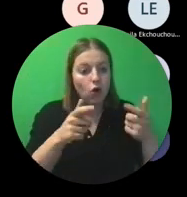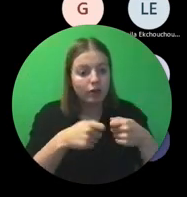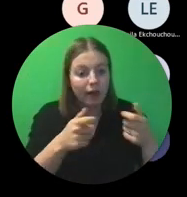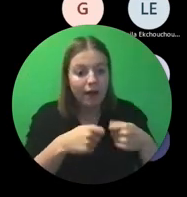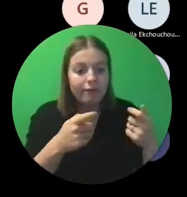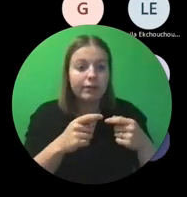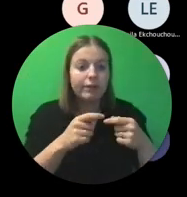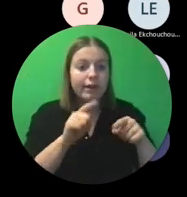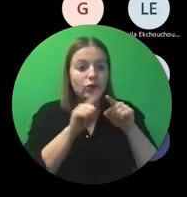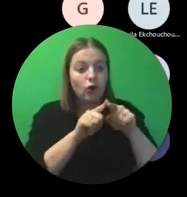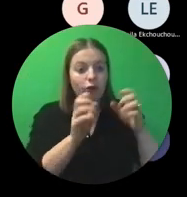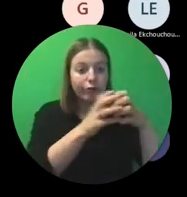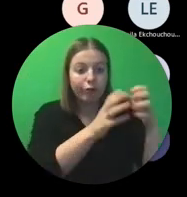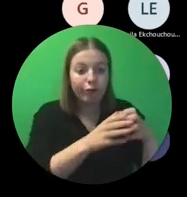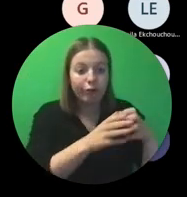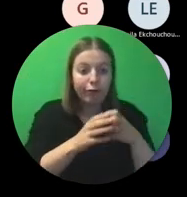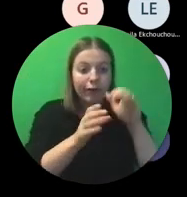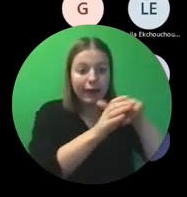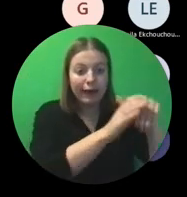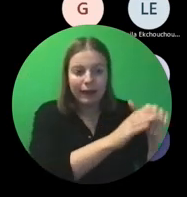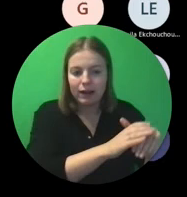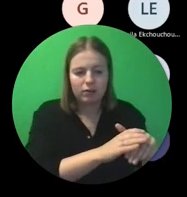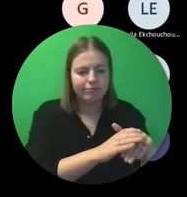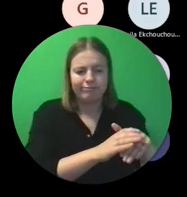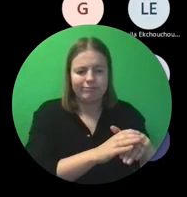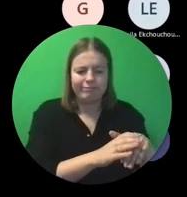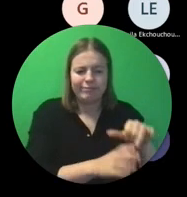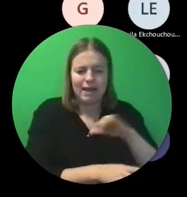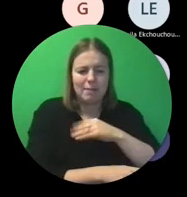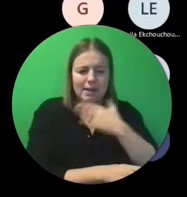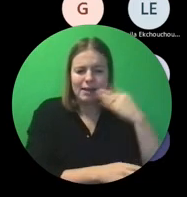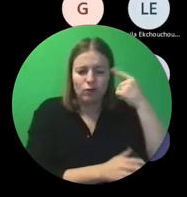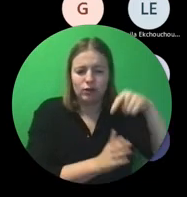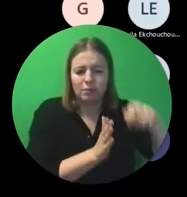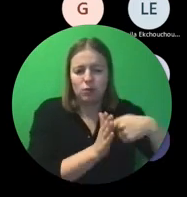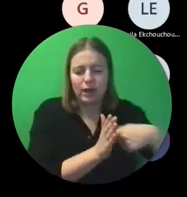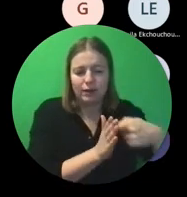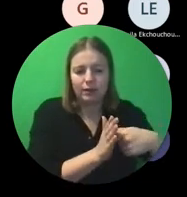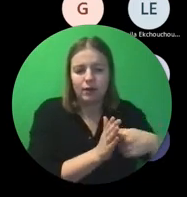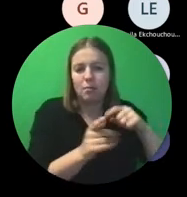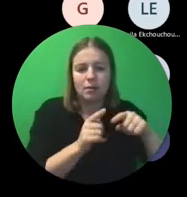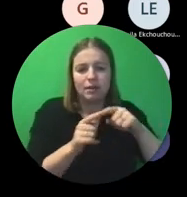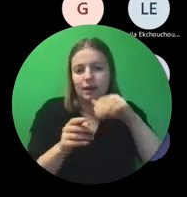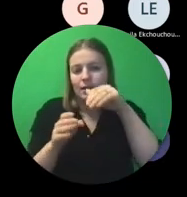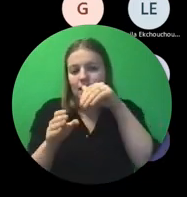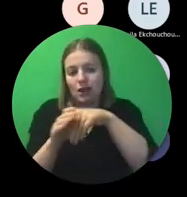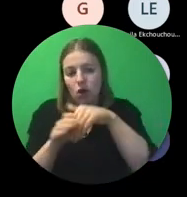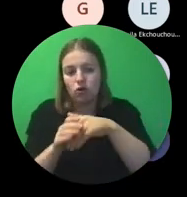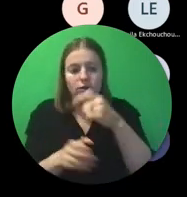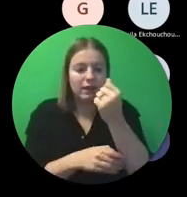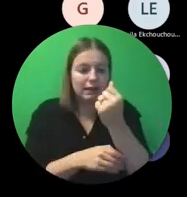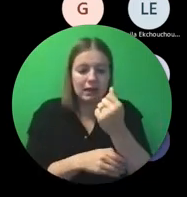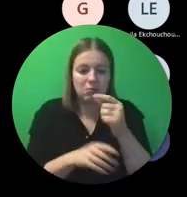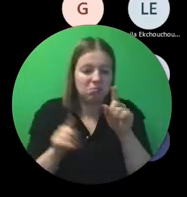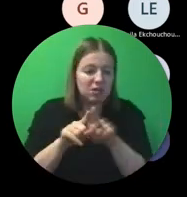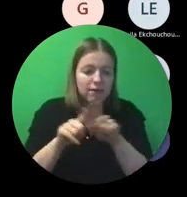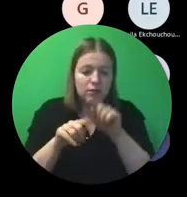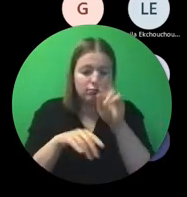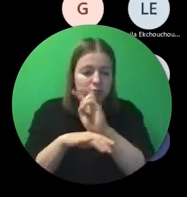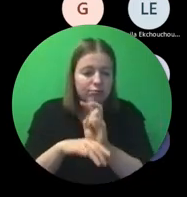is het in de juiste rubriek ingebracht, dat is hier toch allemaal niet van toepassing. Dus dat is eigenlijk vrij eenvoudig, is inhoudelijk, financieel, is meteen één geheel.